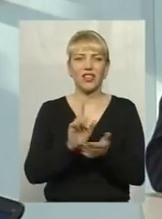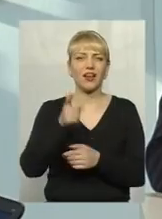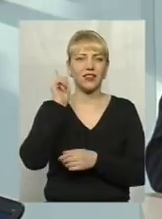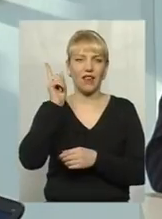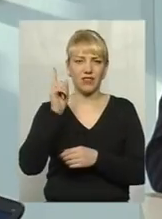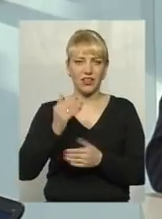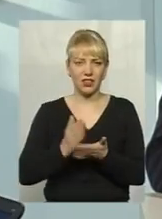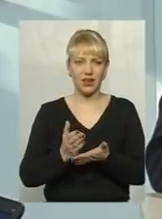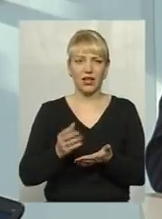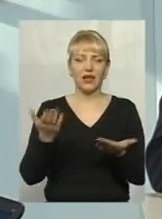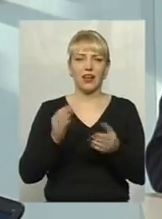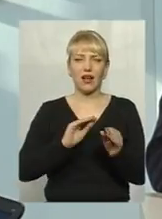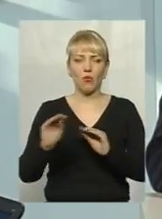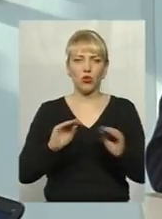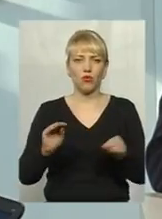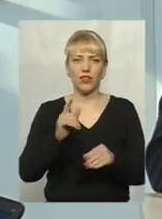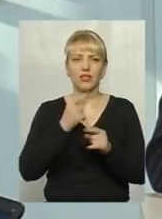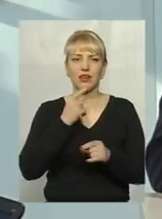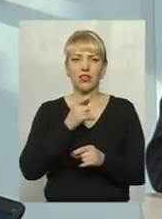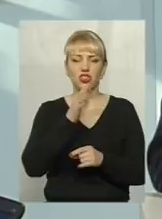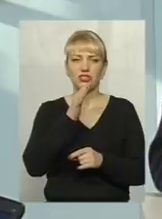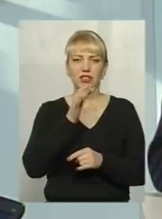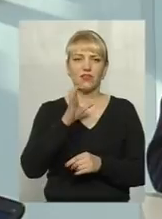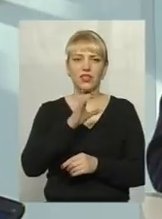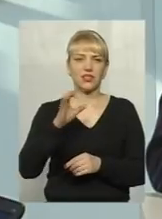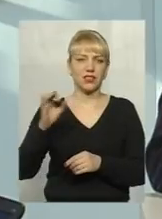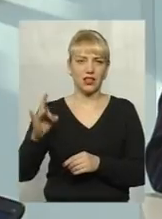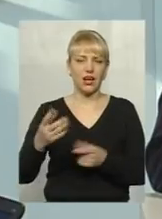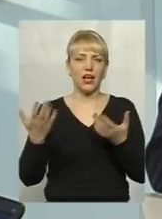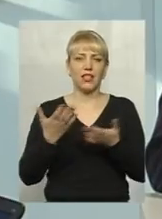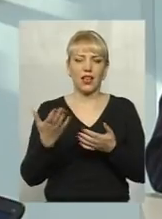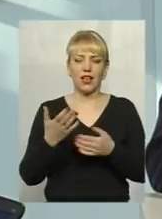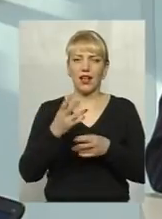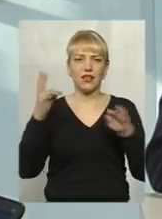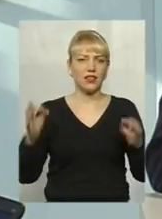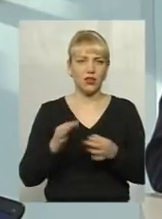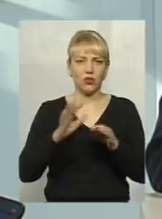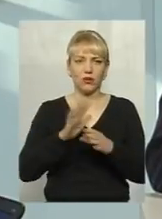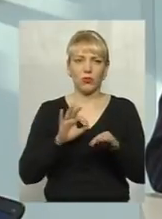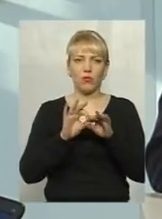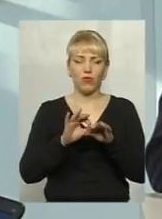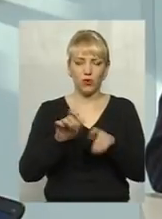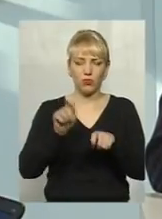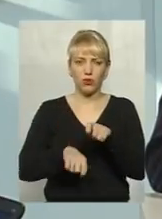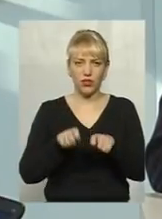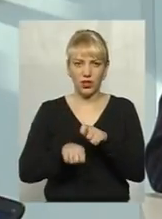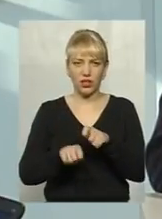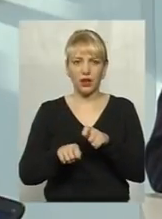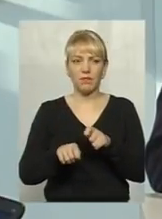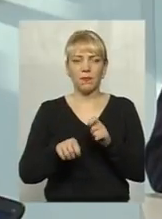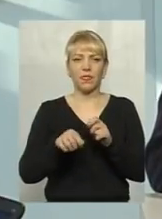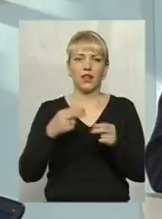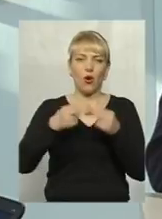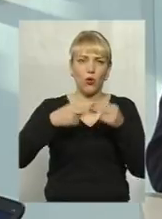монтувалася зараз часів Радянського Союзу, яка ні разу в житті не проводилася перевірка, опір